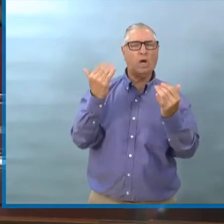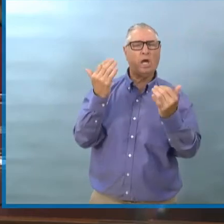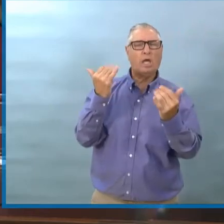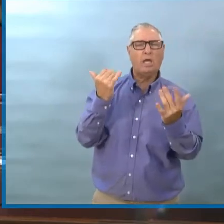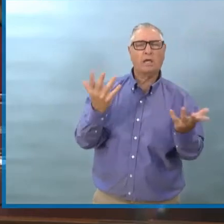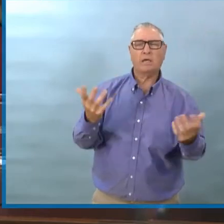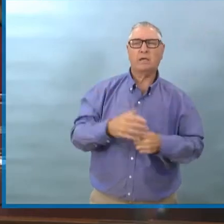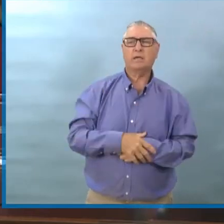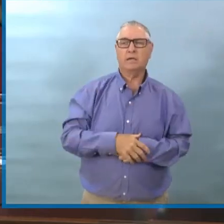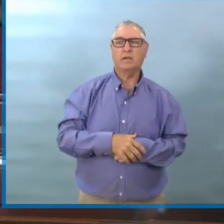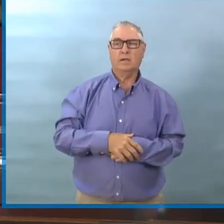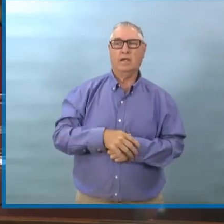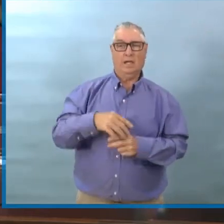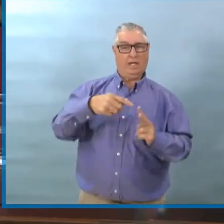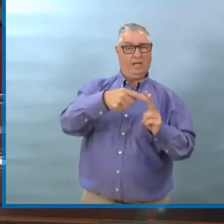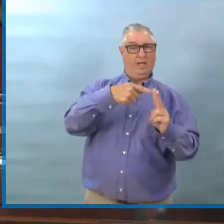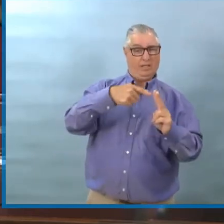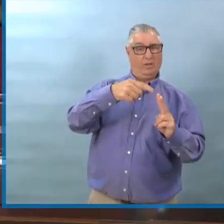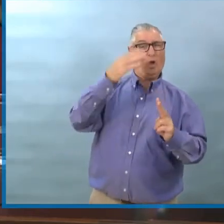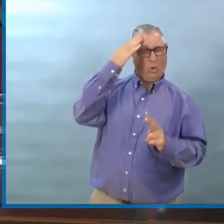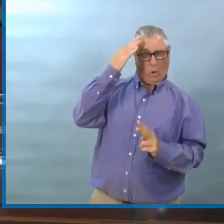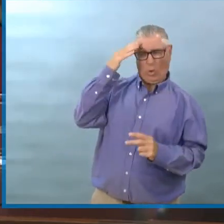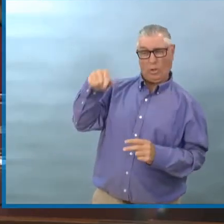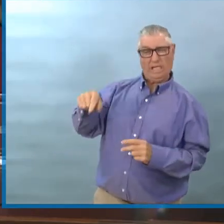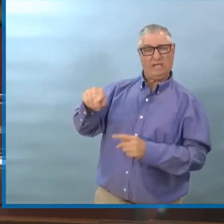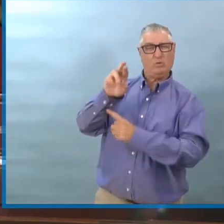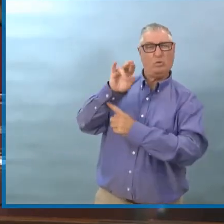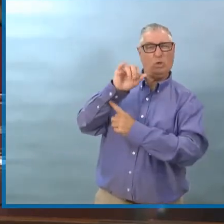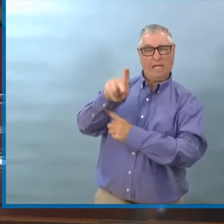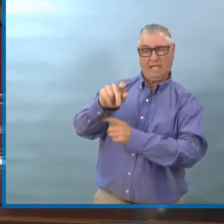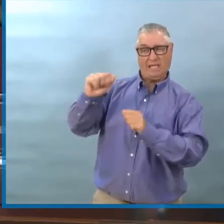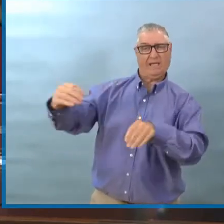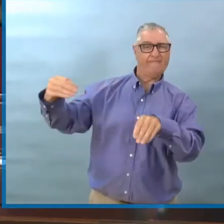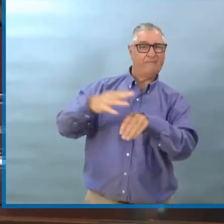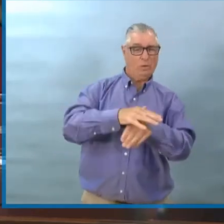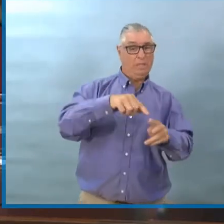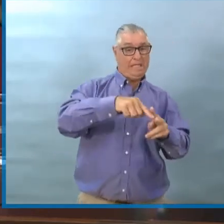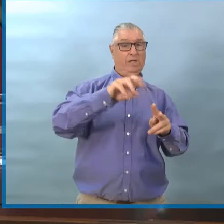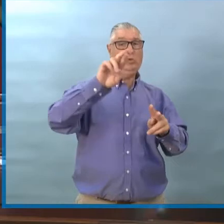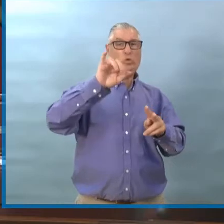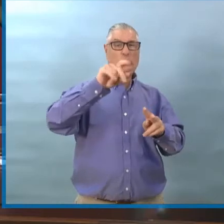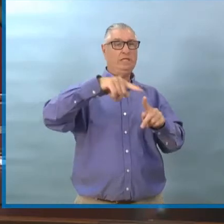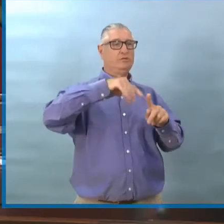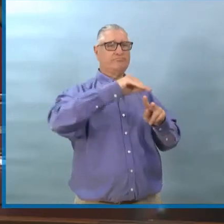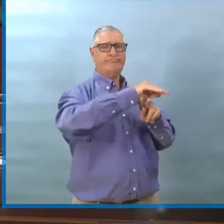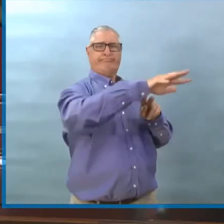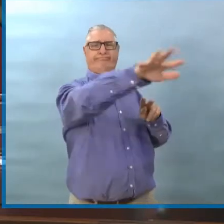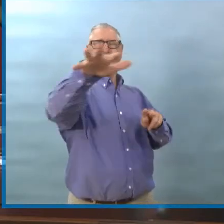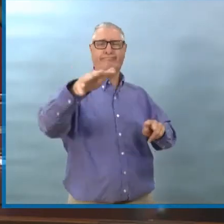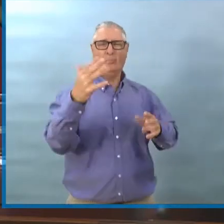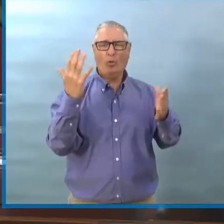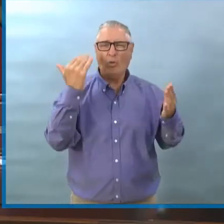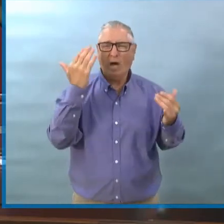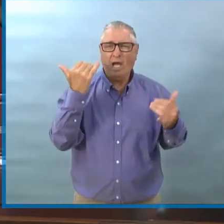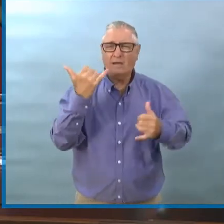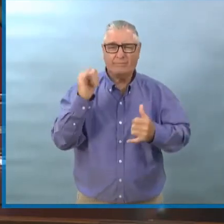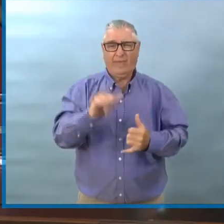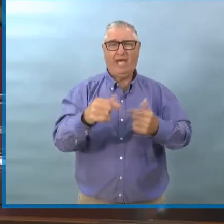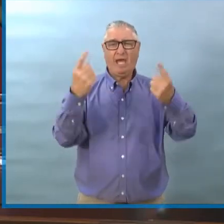Les cas que j'ai annoncé aujourd'hui, c'est deux contacts au sein d'une même résidence.